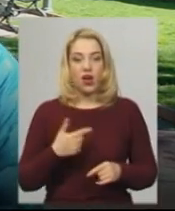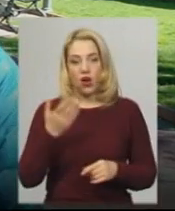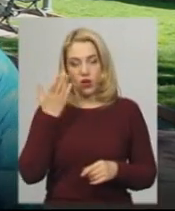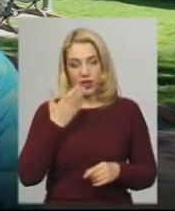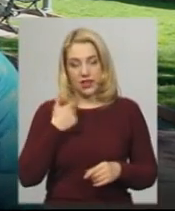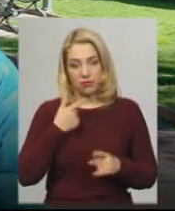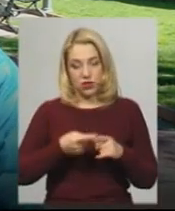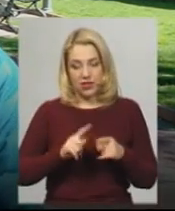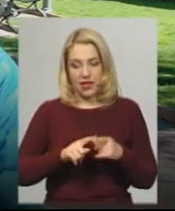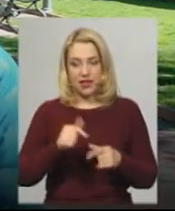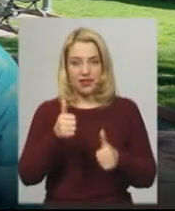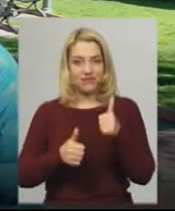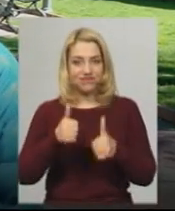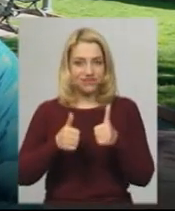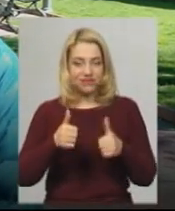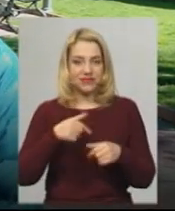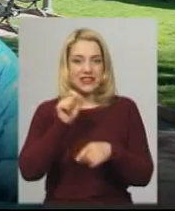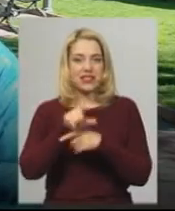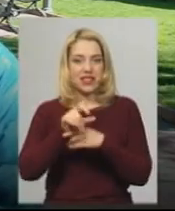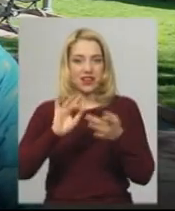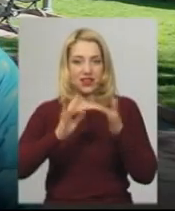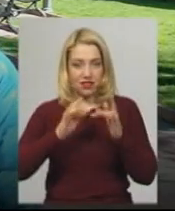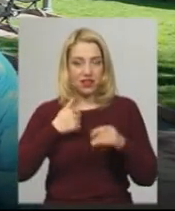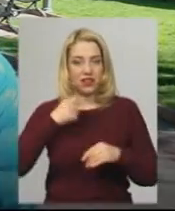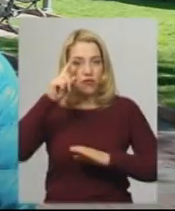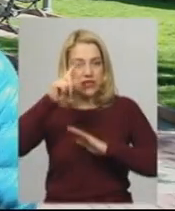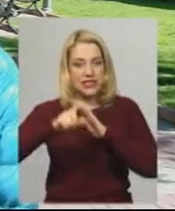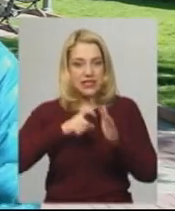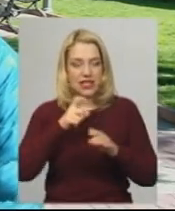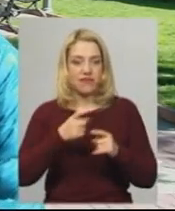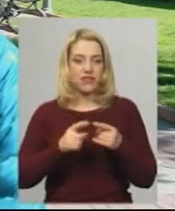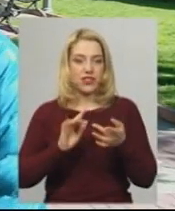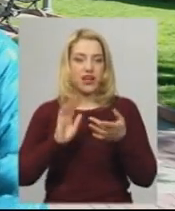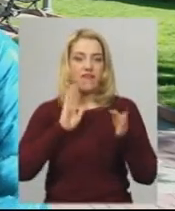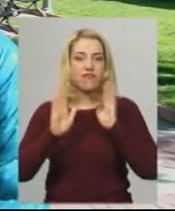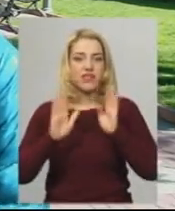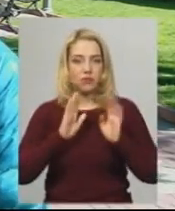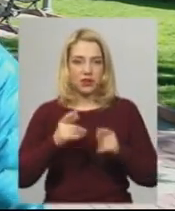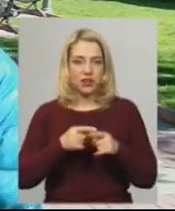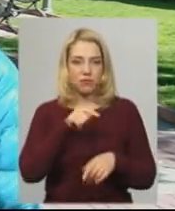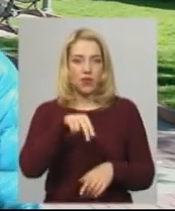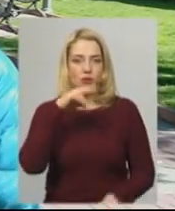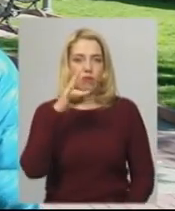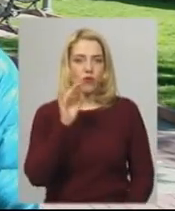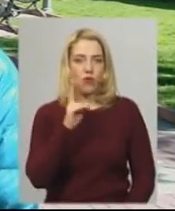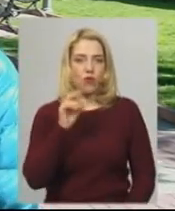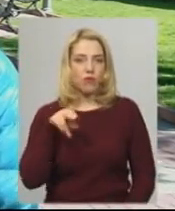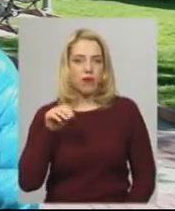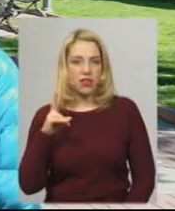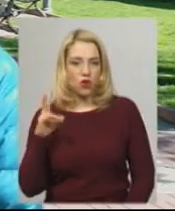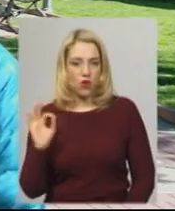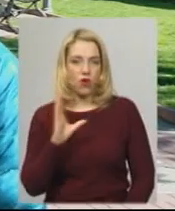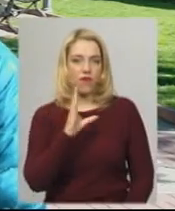соцмереж. Я в соцмережах підписаний на таких людей, як Олексій Прокопенко та Ярослав Відмітті.